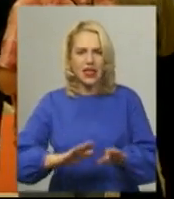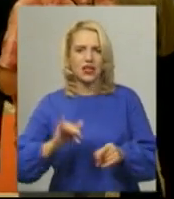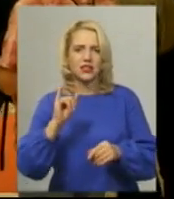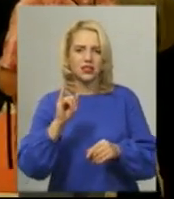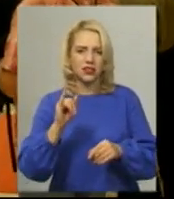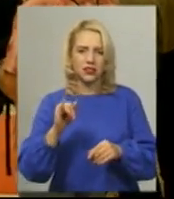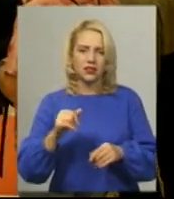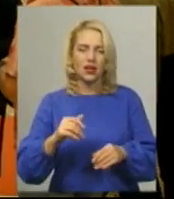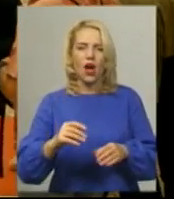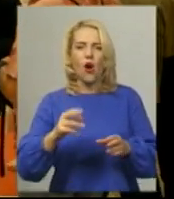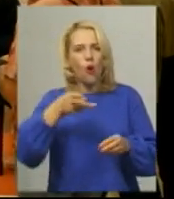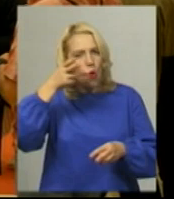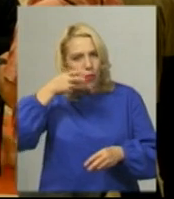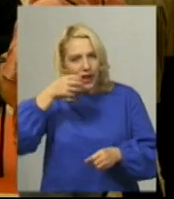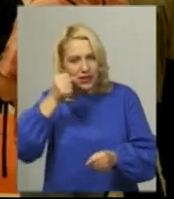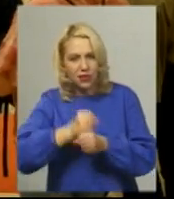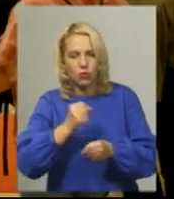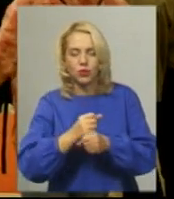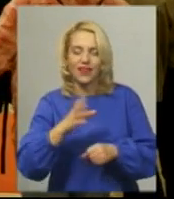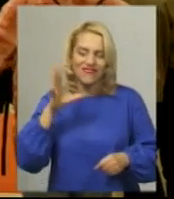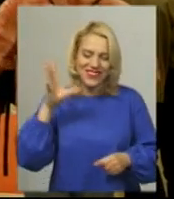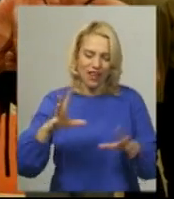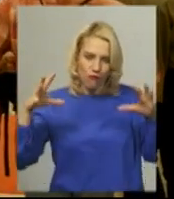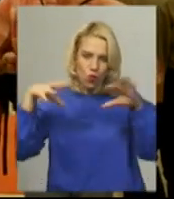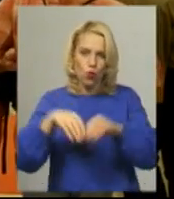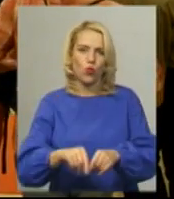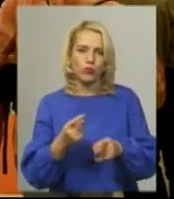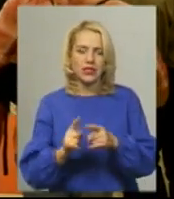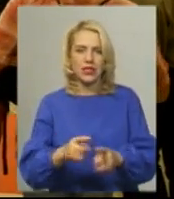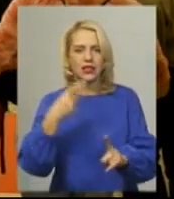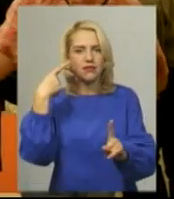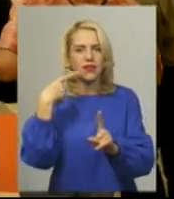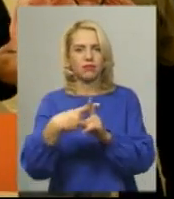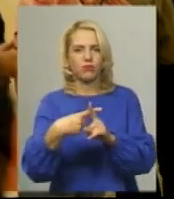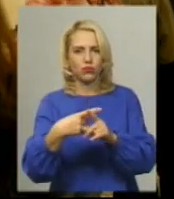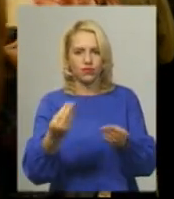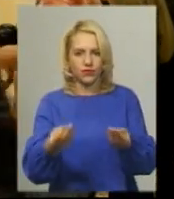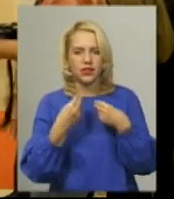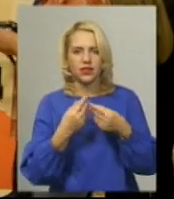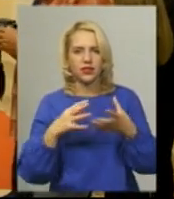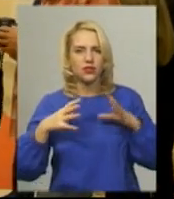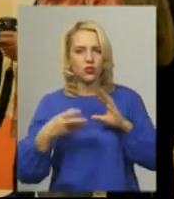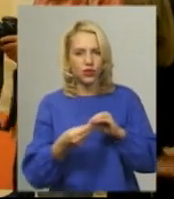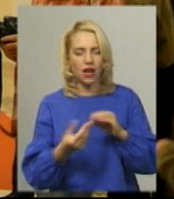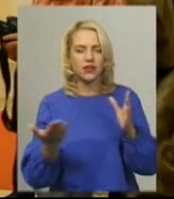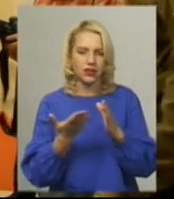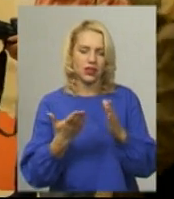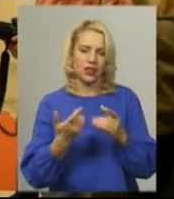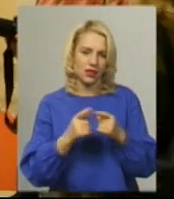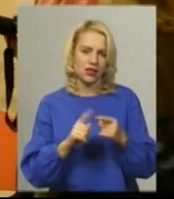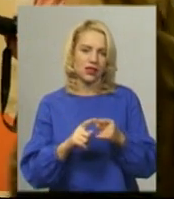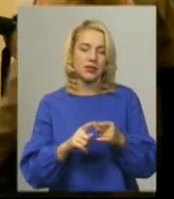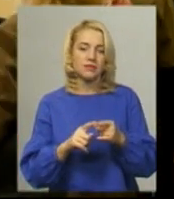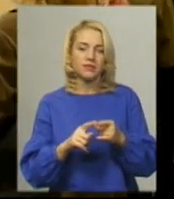найкращим операторською роботою. Тобто все в купі, в цьому синтезі дає якийсь отакий результат, який в принципі дозволяє тобі бути